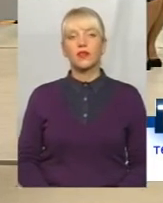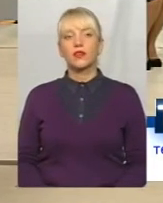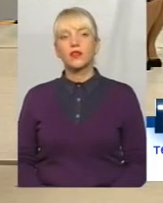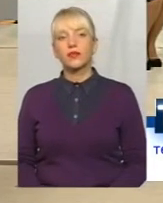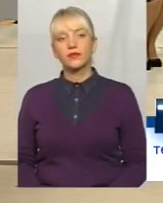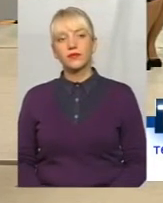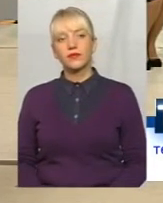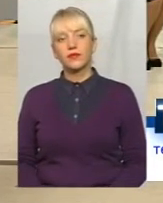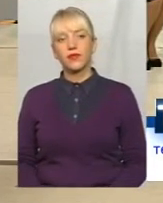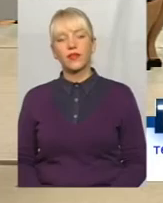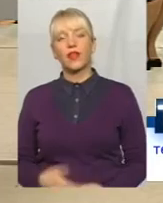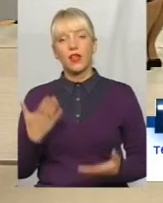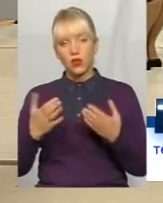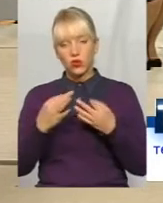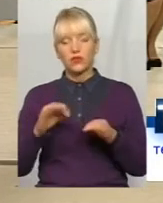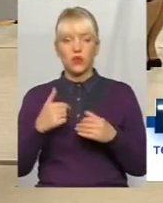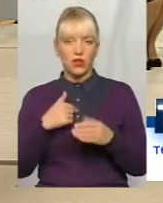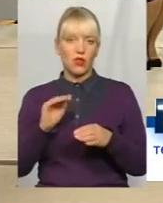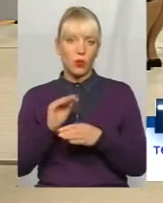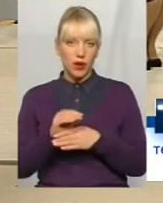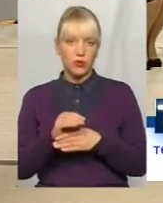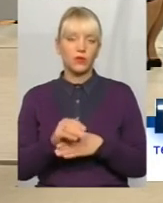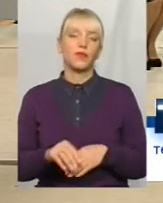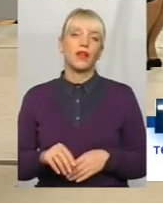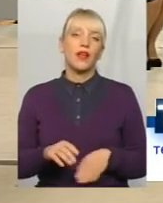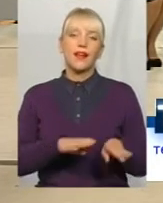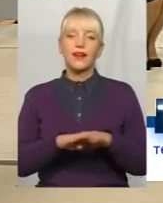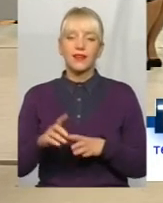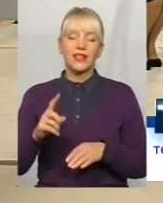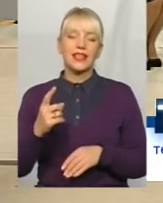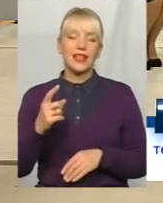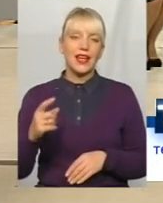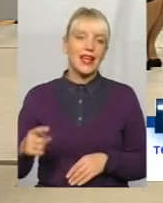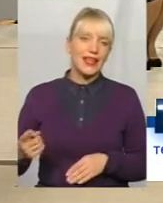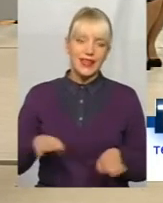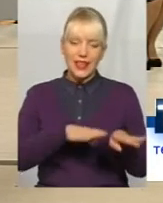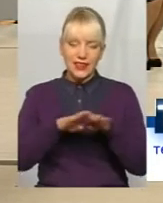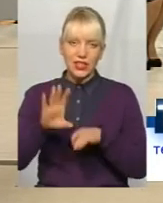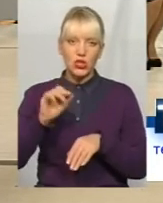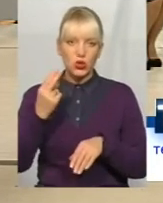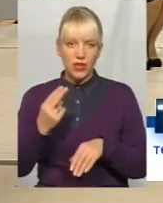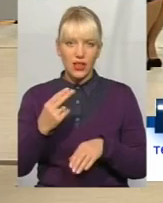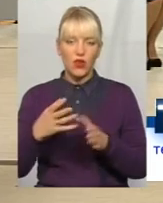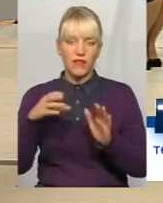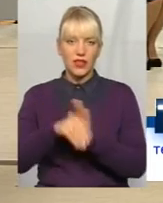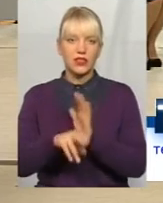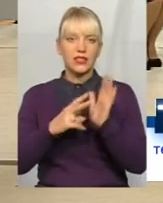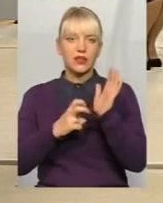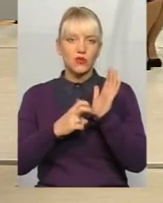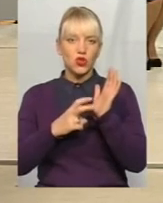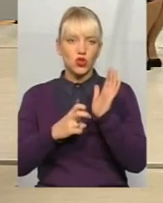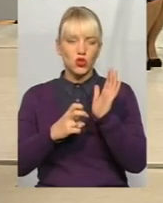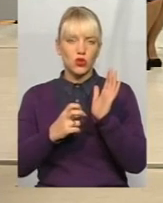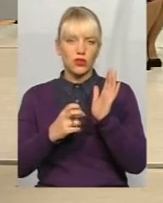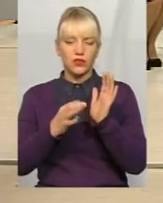додавлю. ЄСВ. Так, прошу. І рівень, єдина соціальна внеска зроста до 800, щомість гривень. І піль на